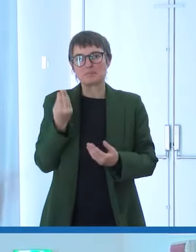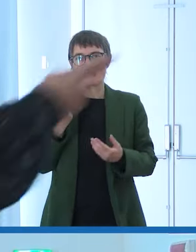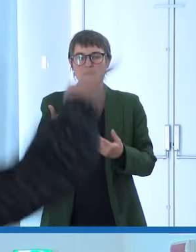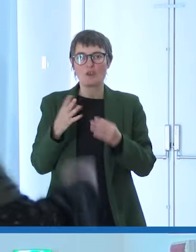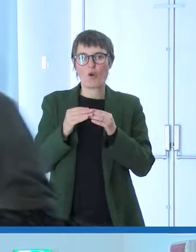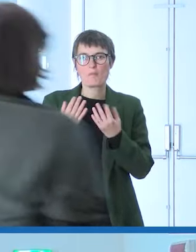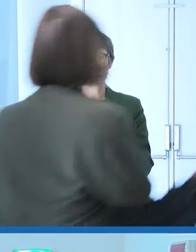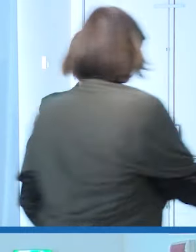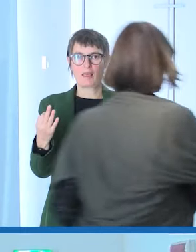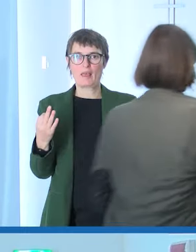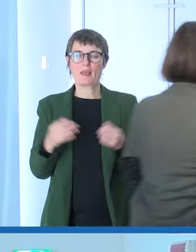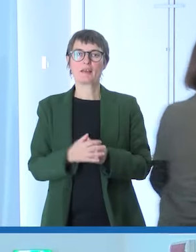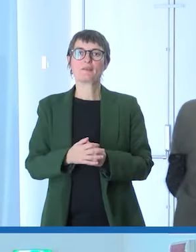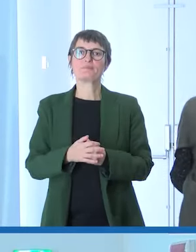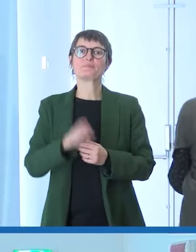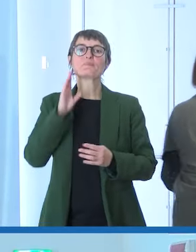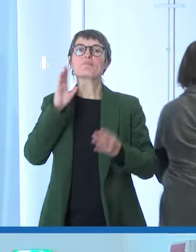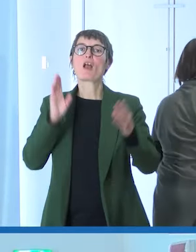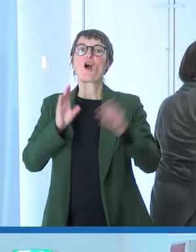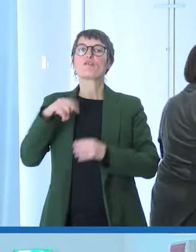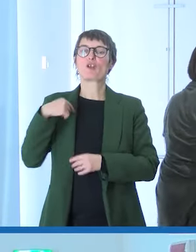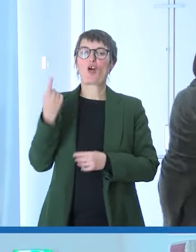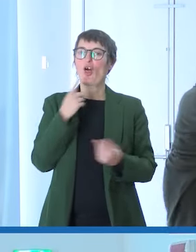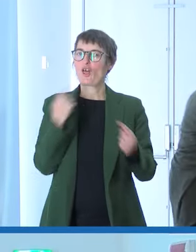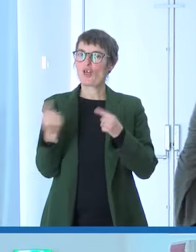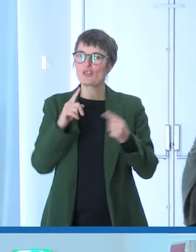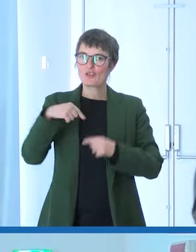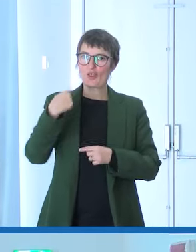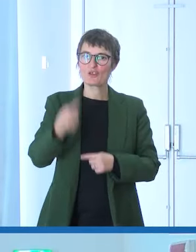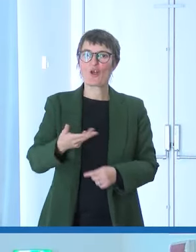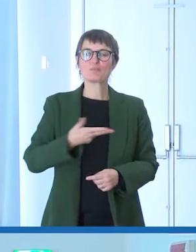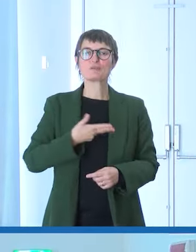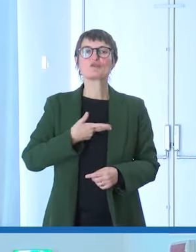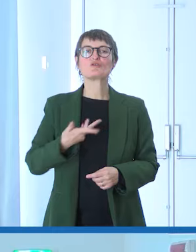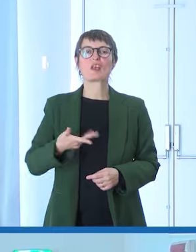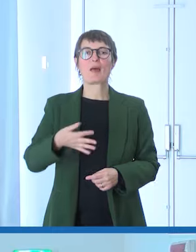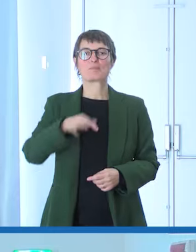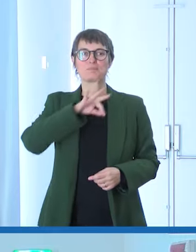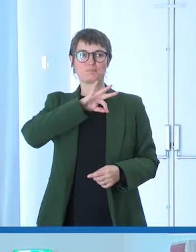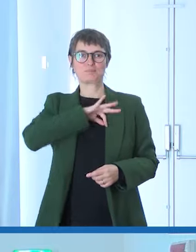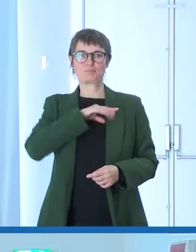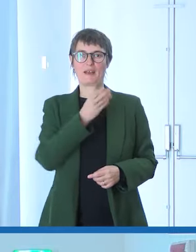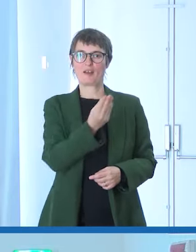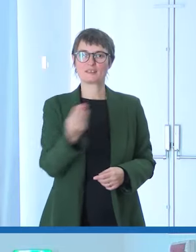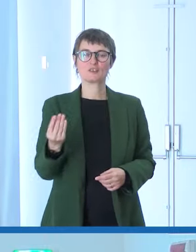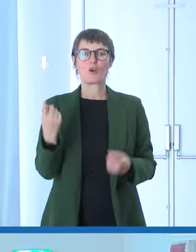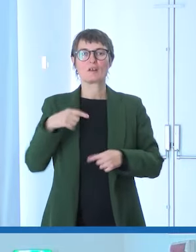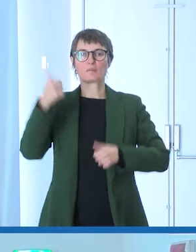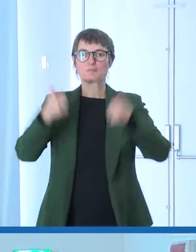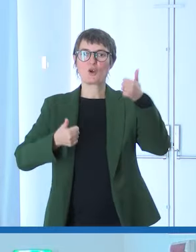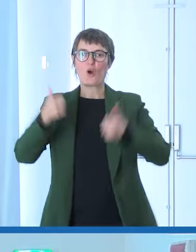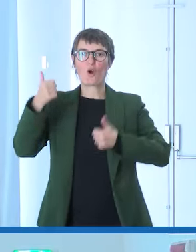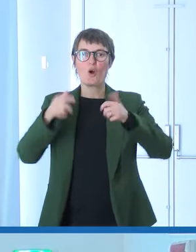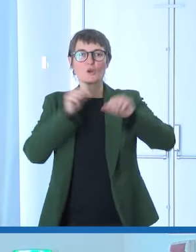Dopo questo nostro confronto ci sarà la premiazione del concorso superabile INAIL Basta un